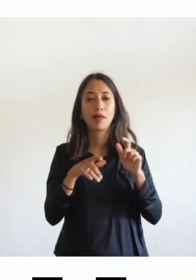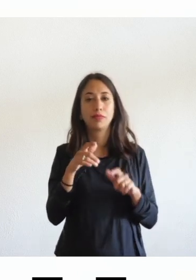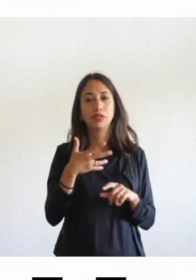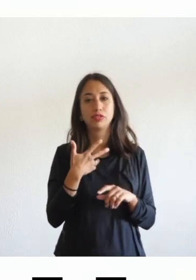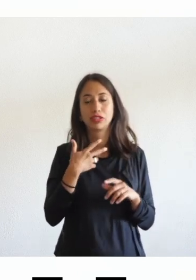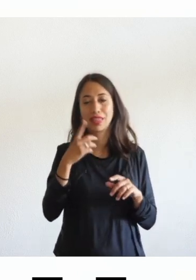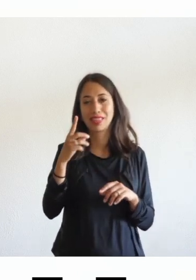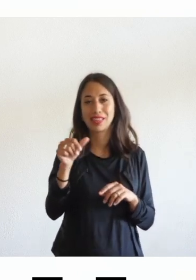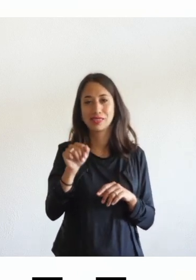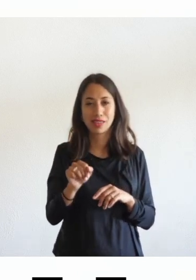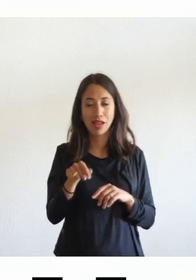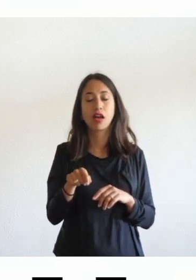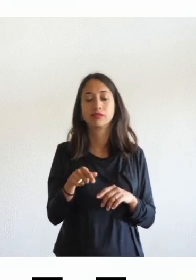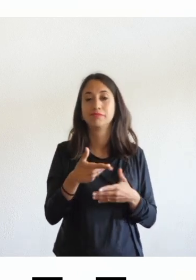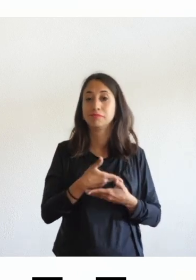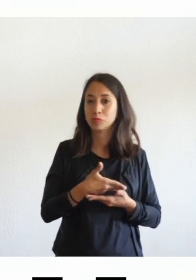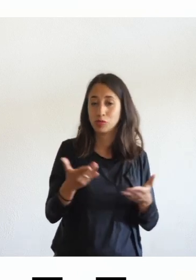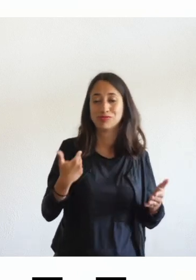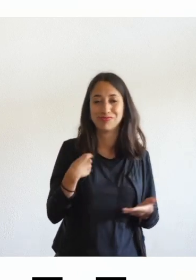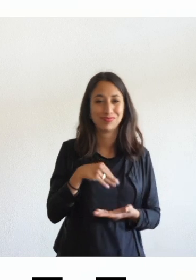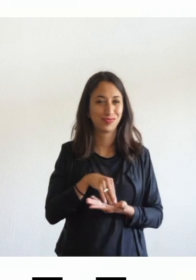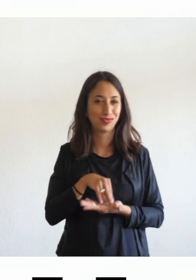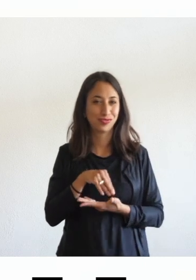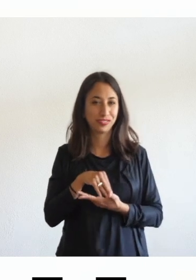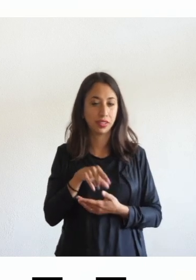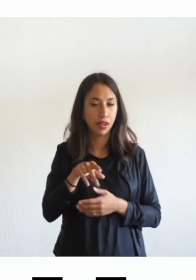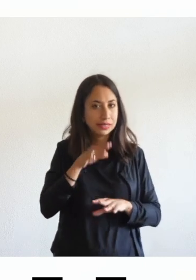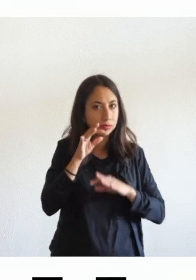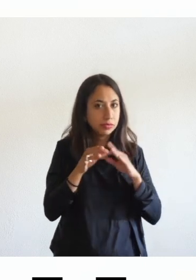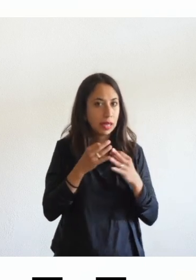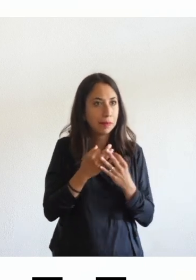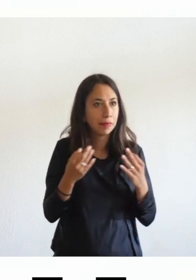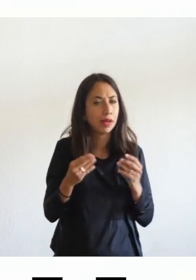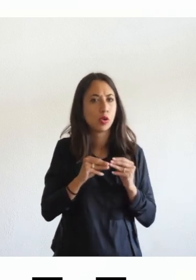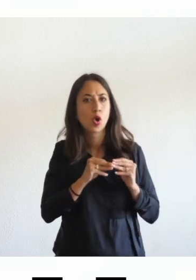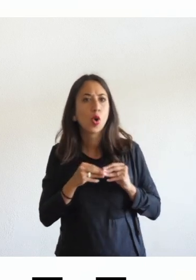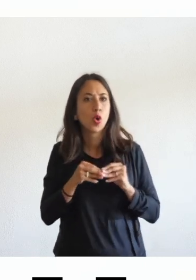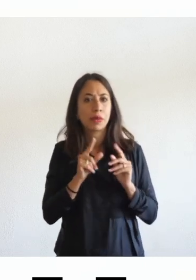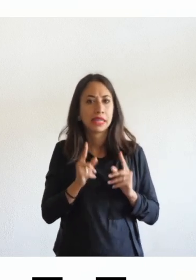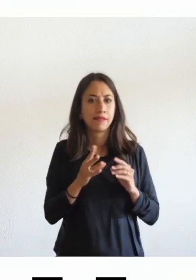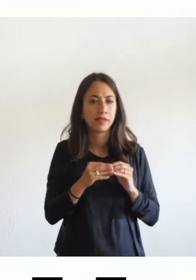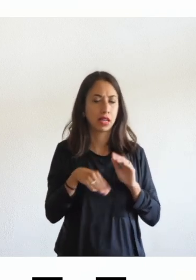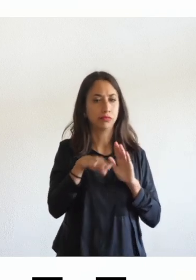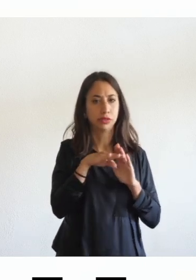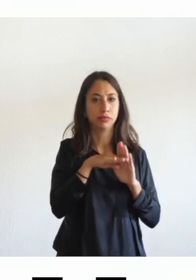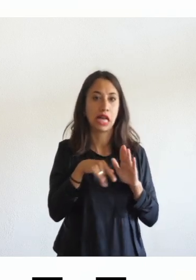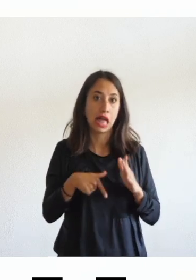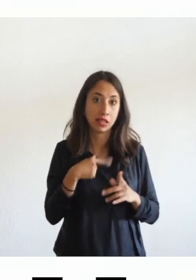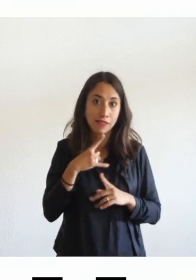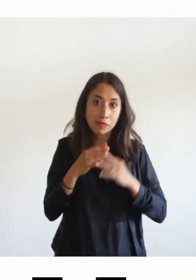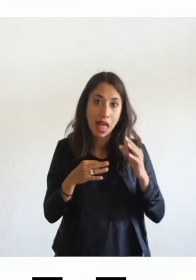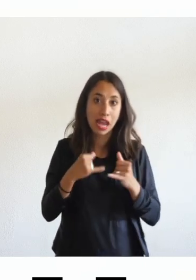è stata emanata e lì si spiegano molte cose di come dovrebbe essere fatte poi nelle linee guida non so adesso a